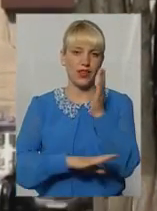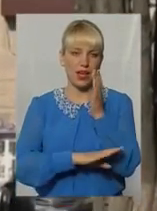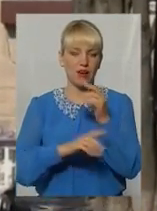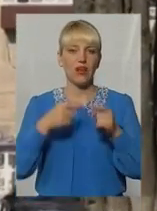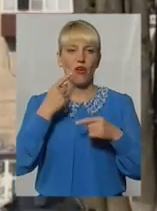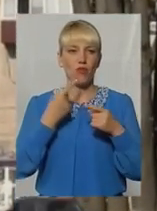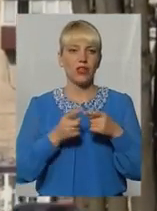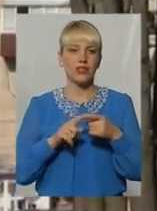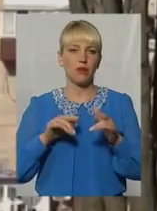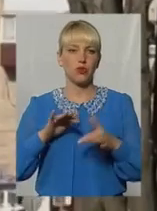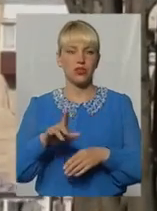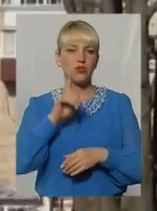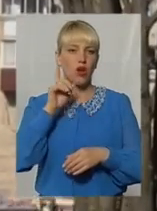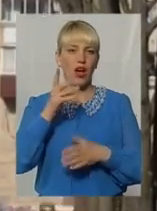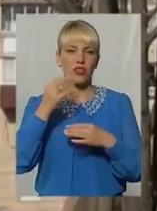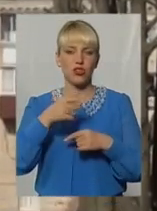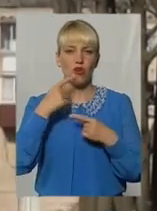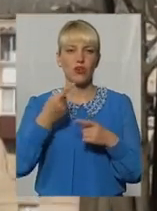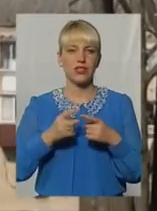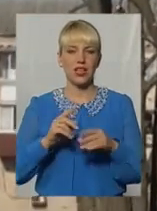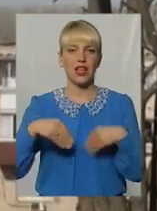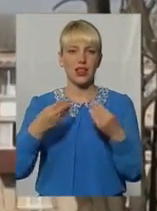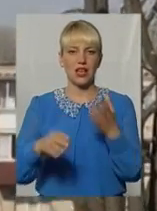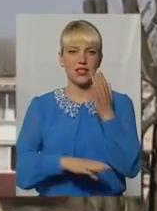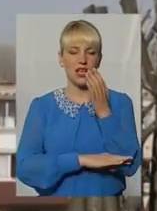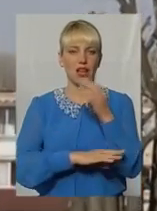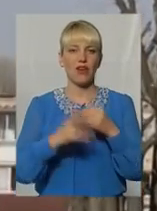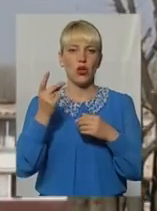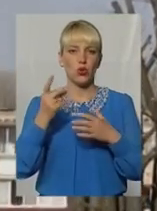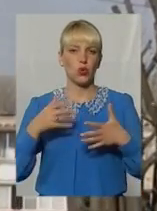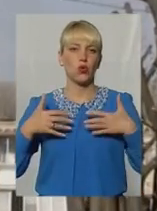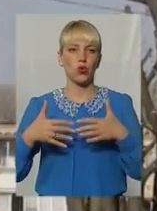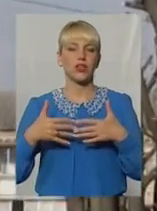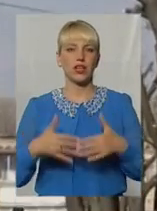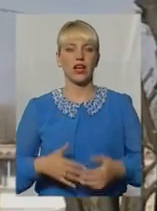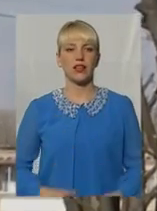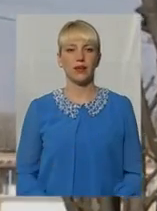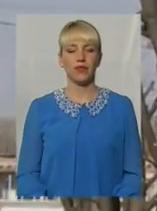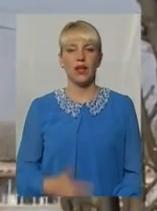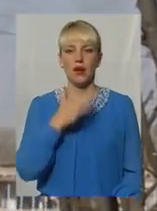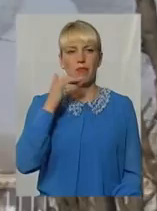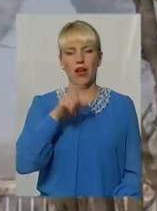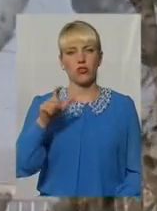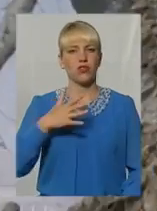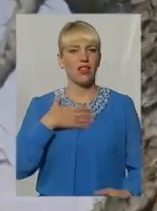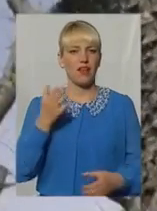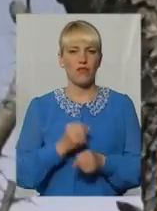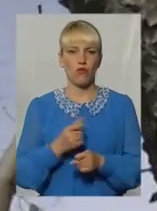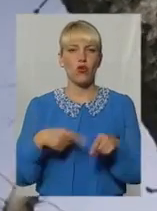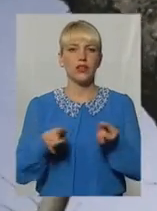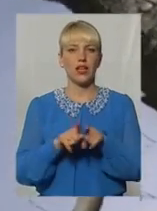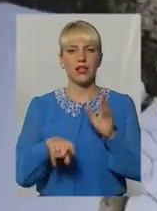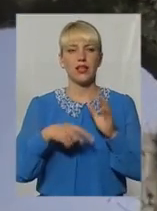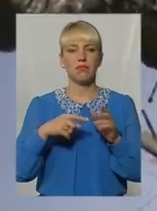омолодженням, а ще запевняють, це не дасть деревам другого дихання. Проте чимало місцян невдоволені таким